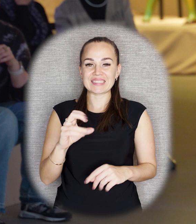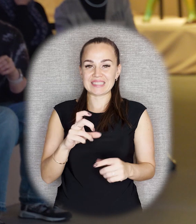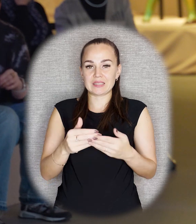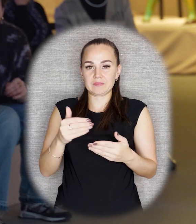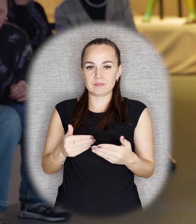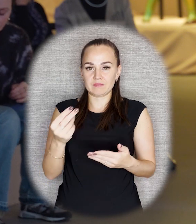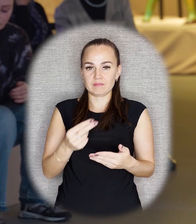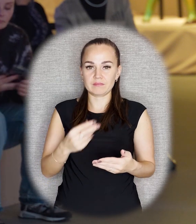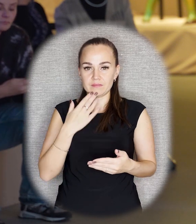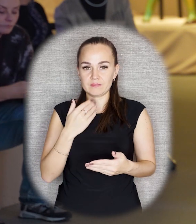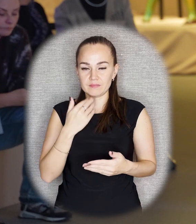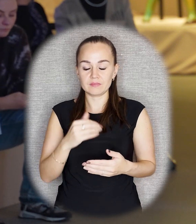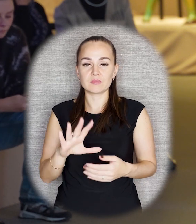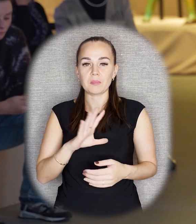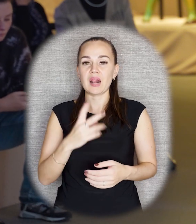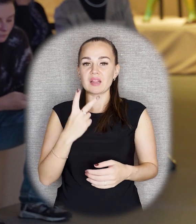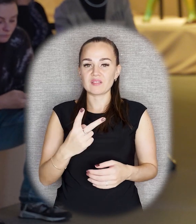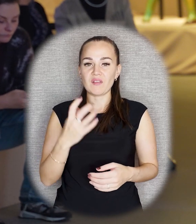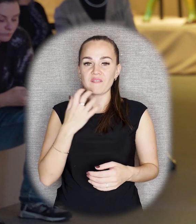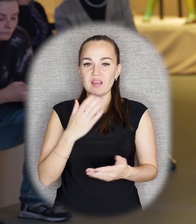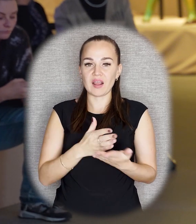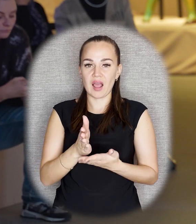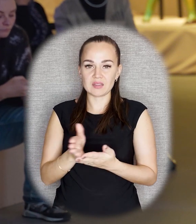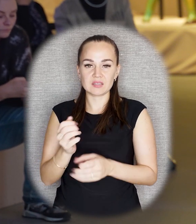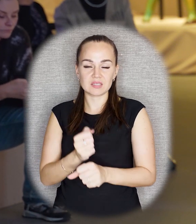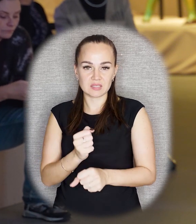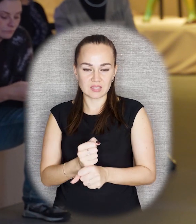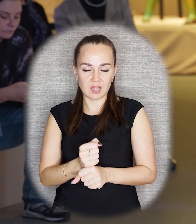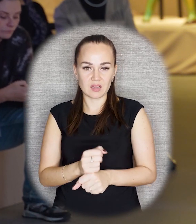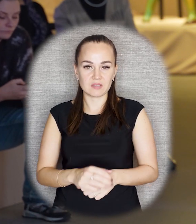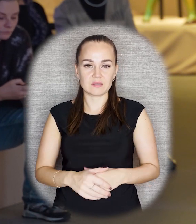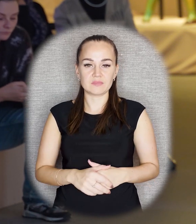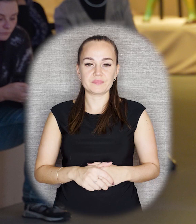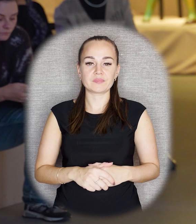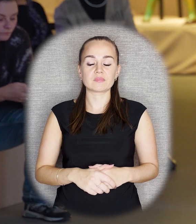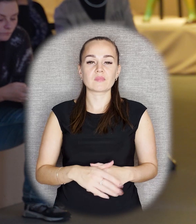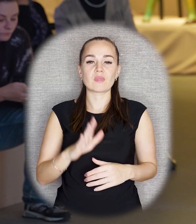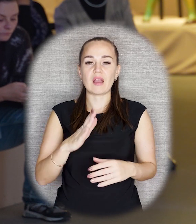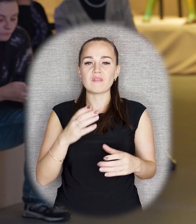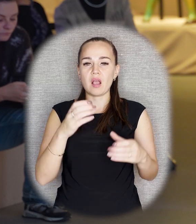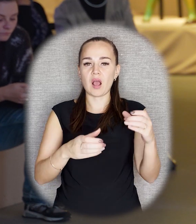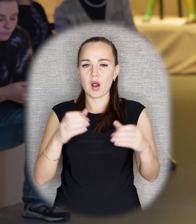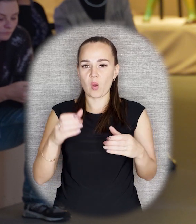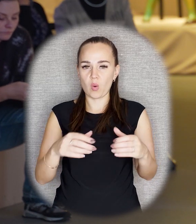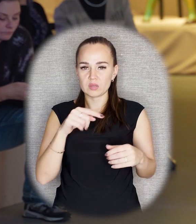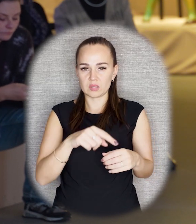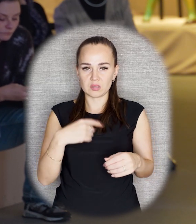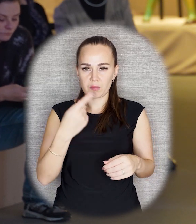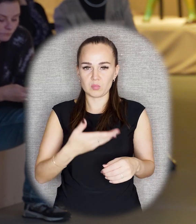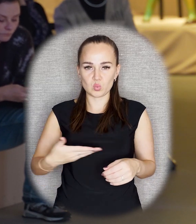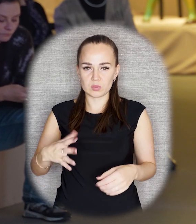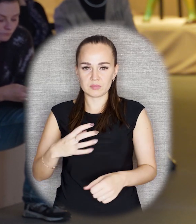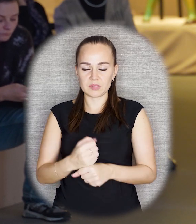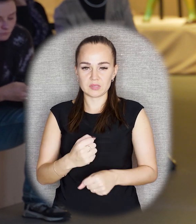работ. И там, в частности, был и этот эскиз. его описание. Два варианта было выполнено. Первый представлял из себя мотив